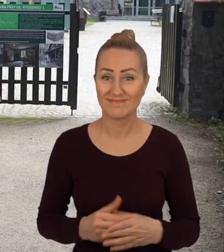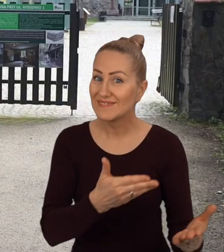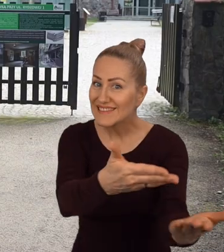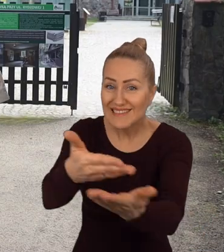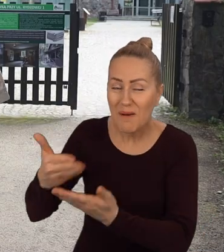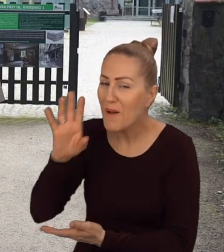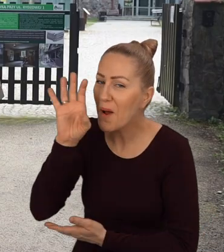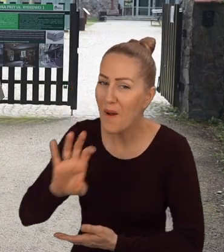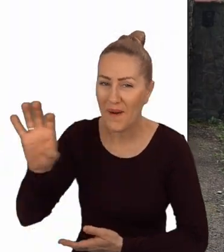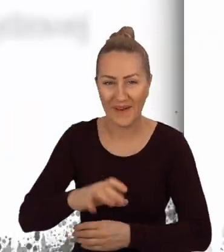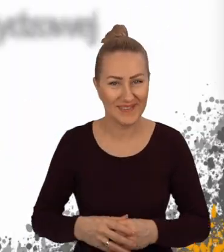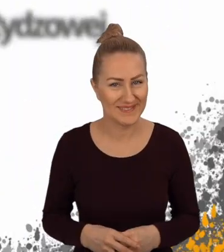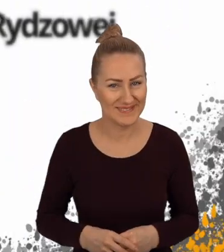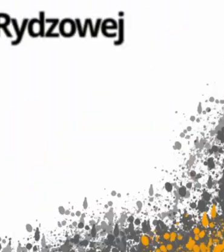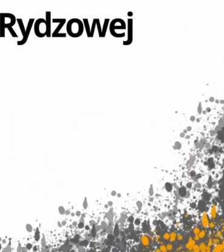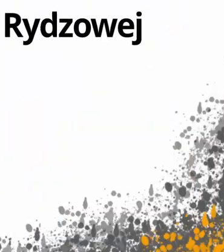Zapraszam do oglądania.